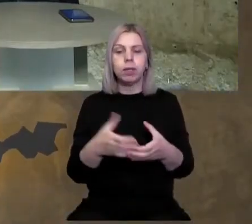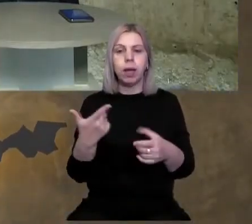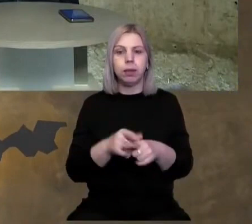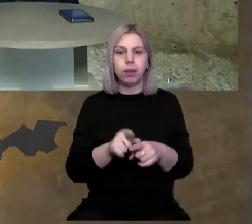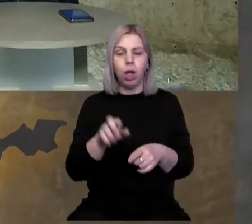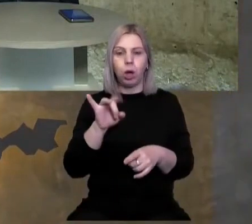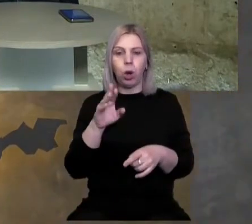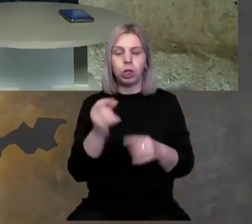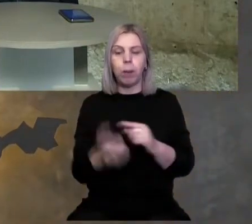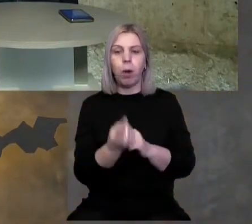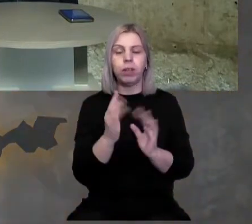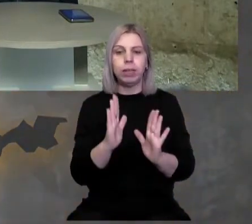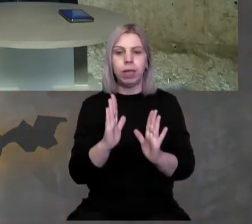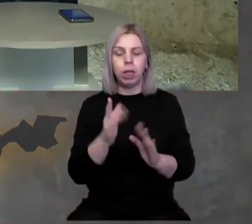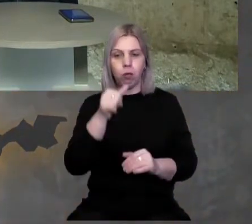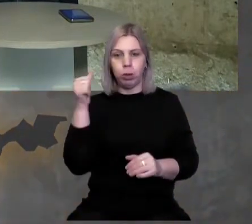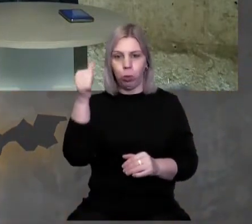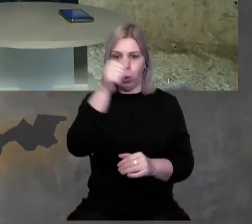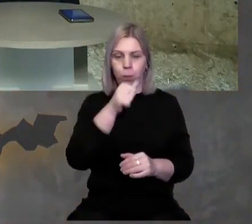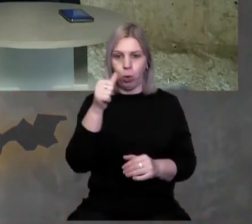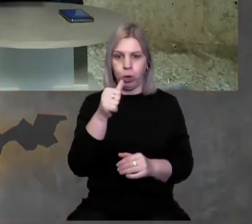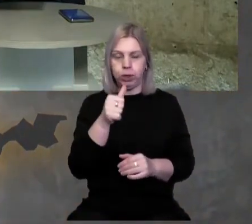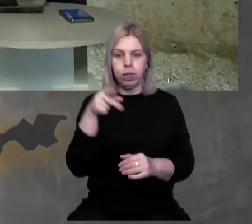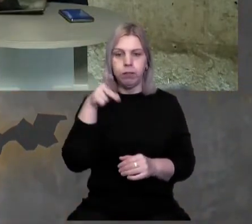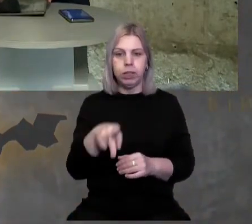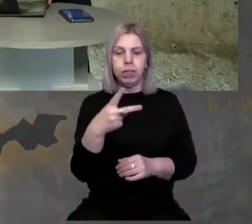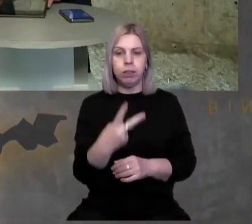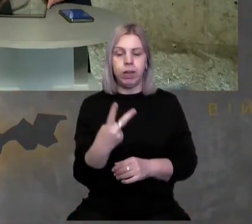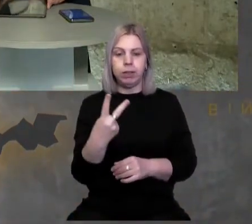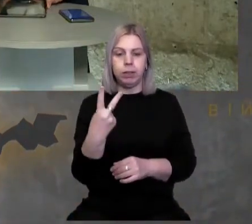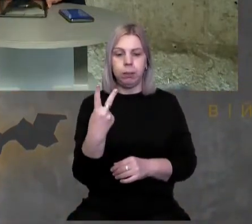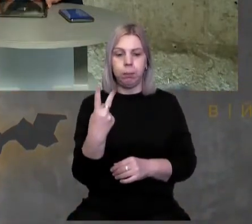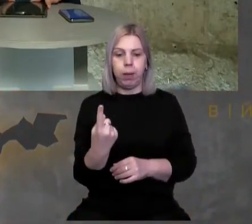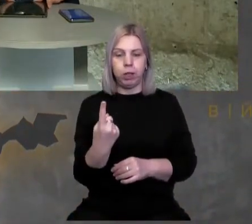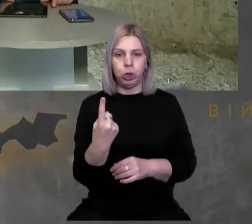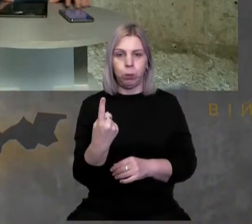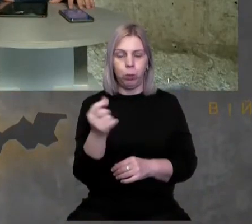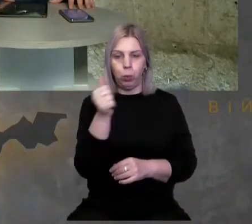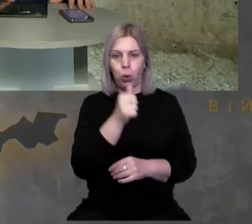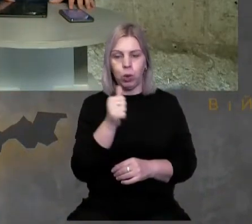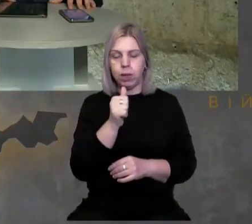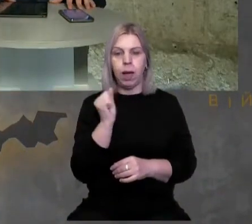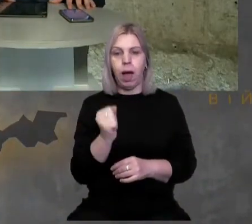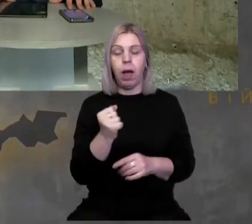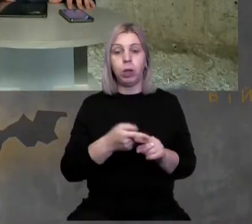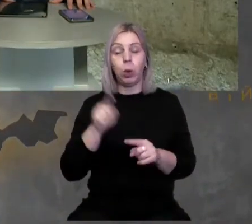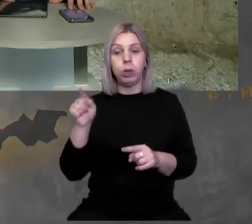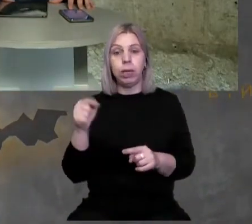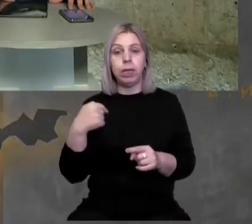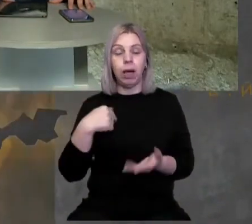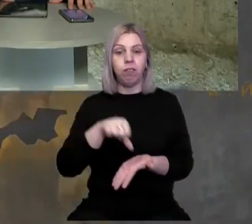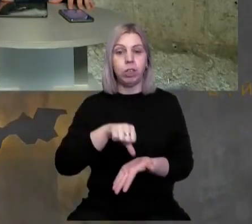Наохтемов Рокаши з'явилася тільки минулого року. У 2021 році, а тоді я